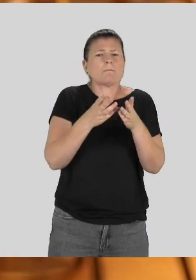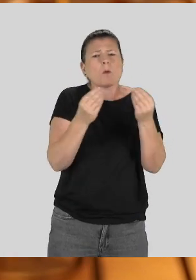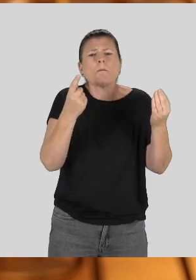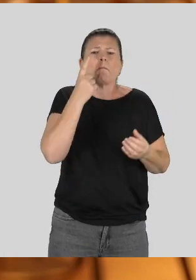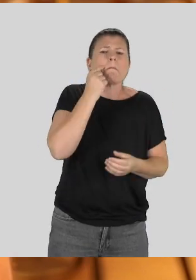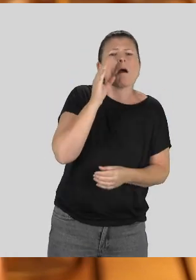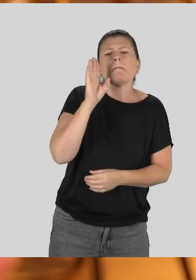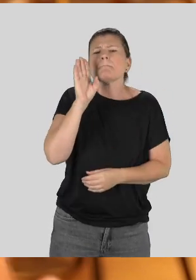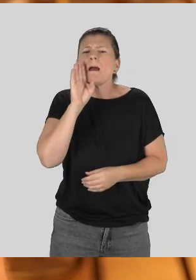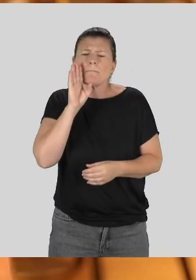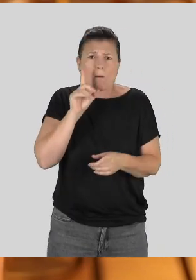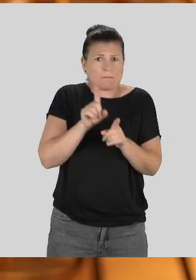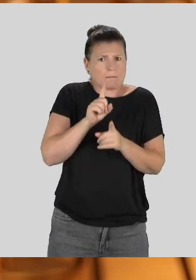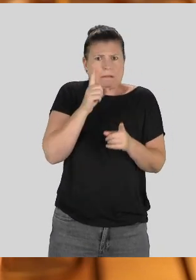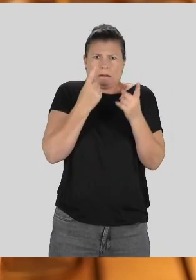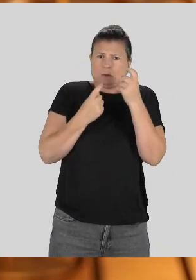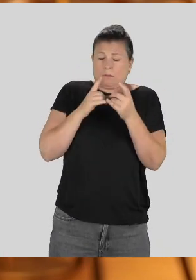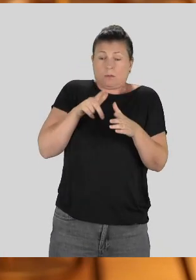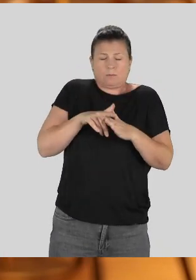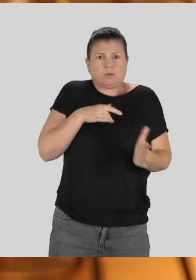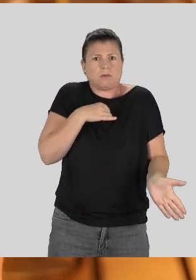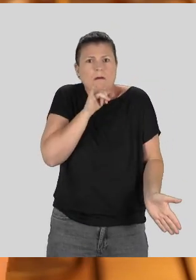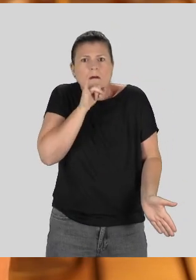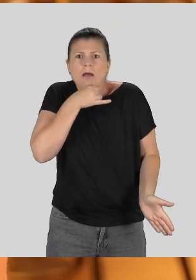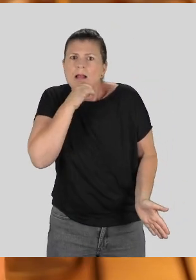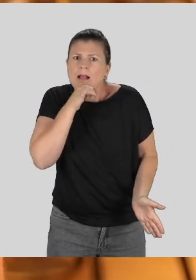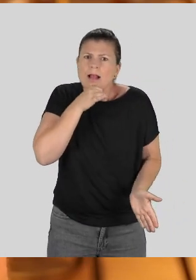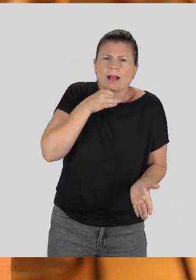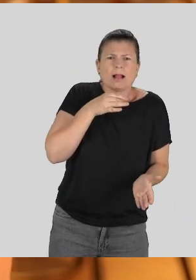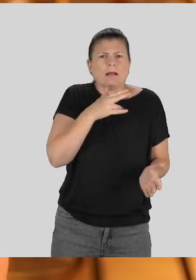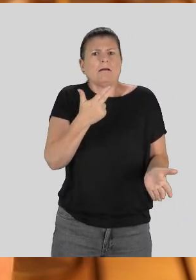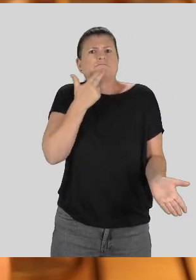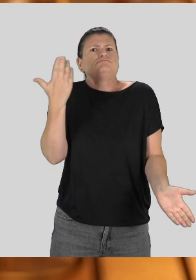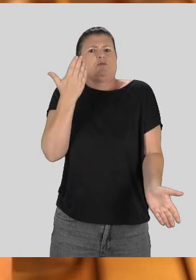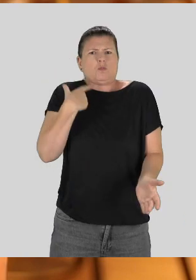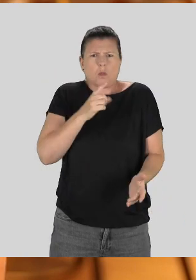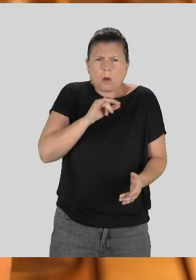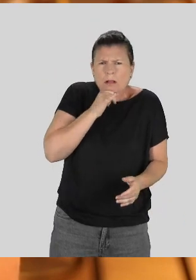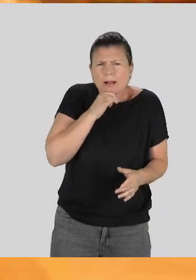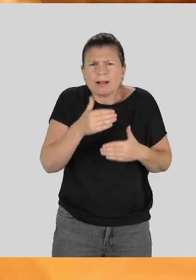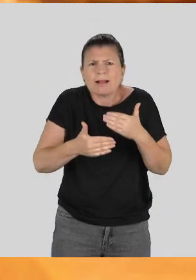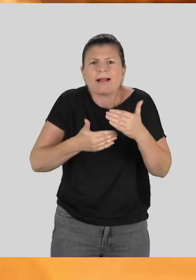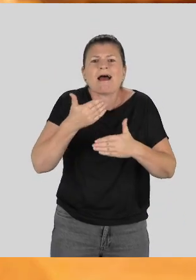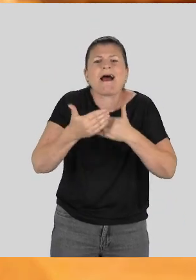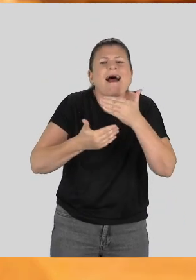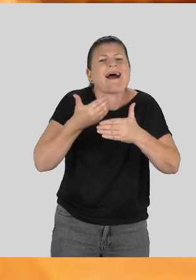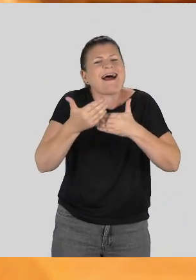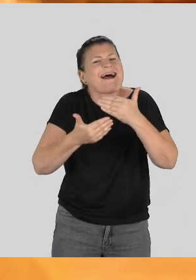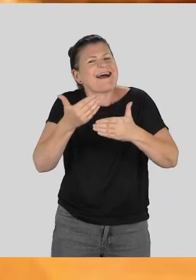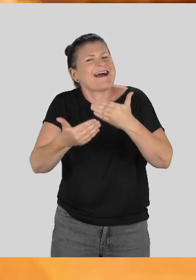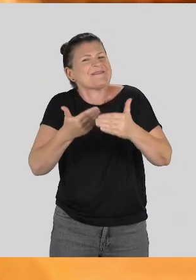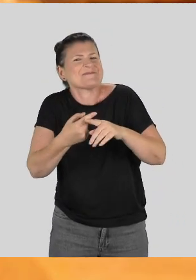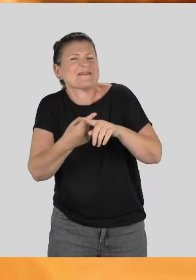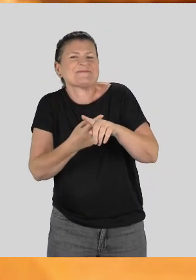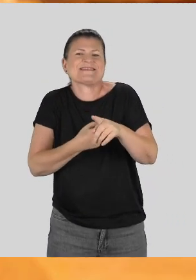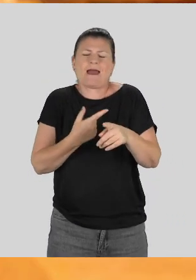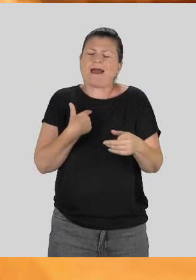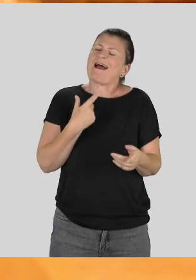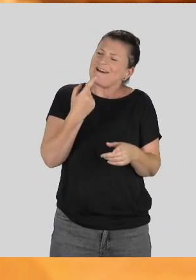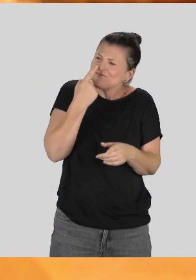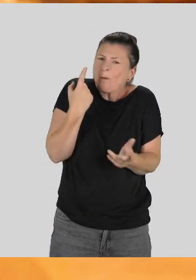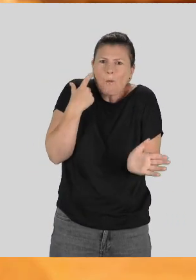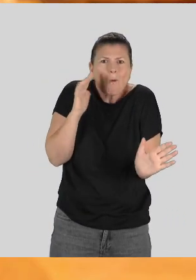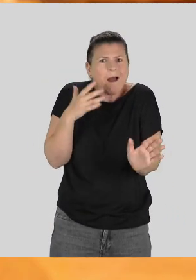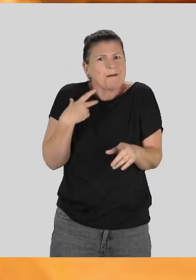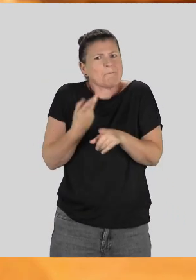j'ai été comme beaucoup de papas et beaucoup de mamans, peut-être un peu maladroit, peut-être pas forcément le plus efficace au début. Mais en fait j'ai fait du mieux que j'ai pu. Et